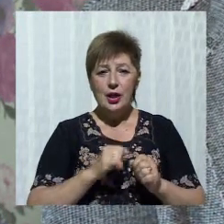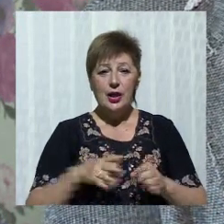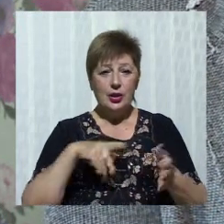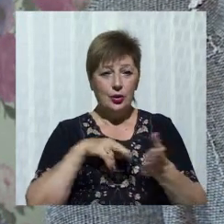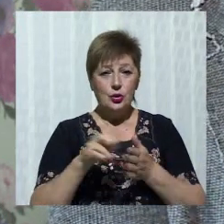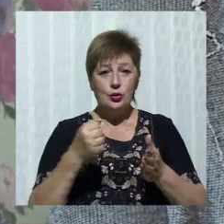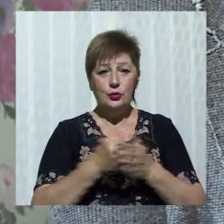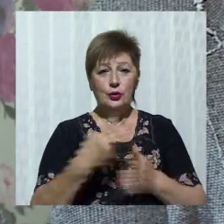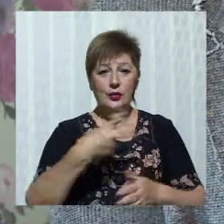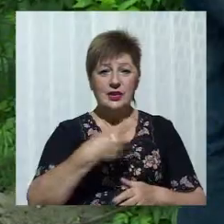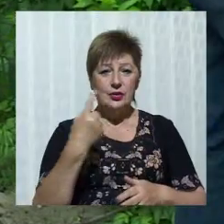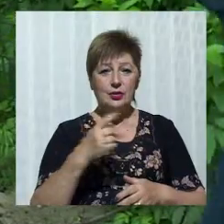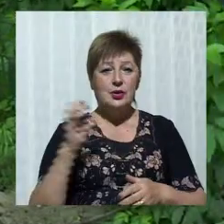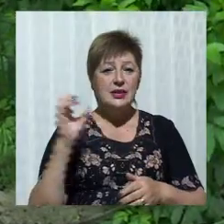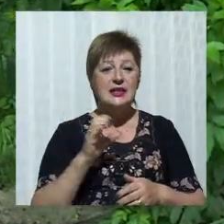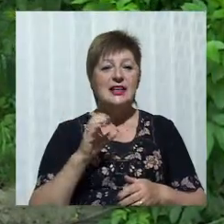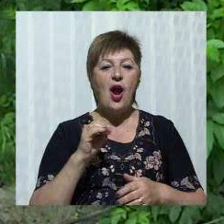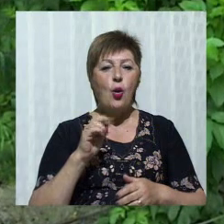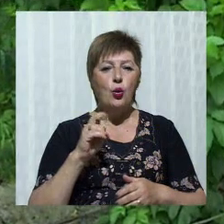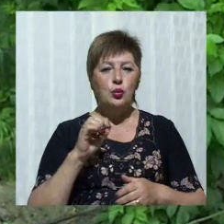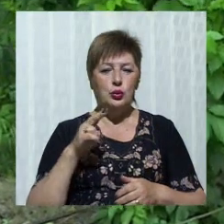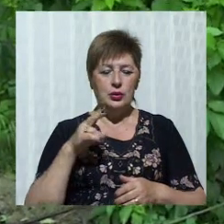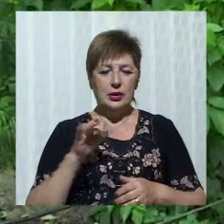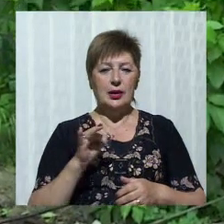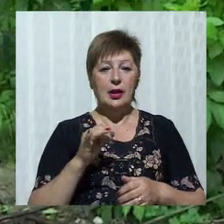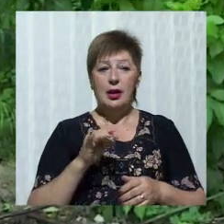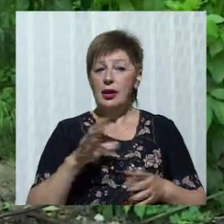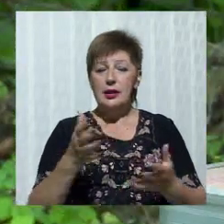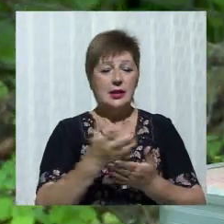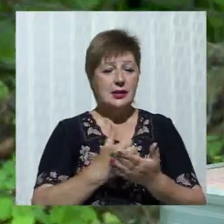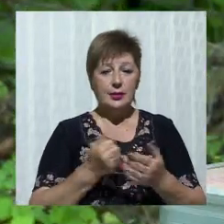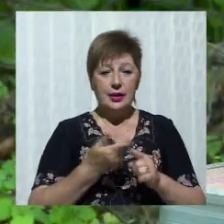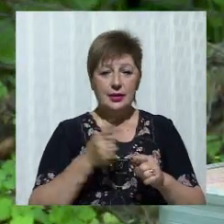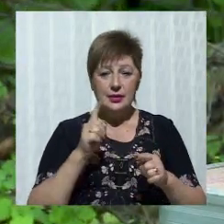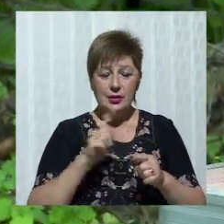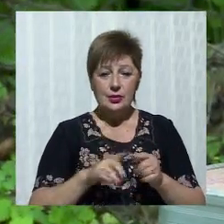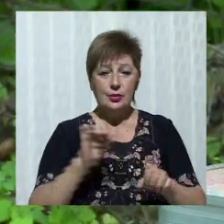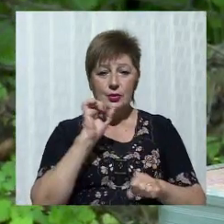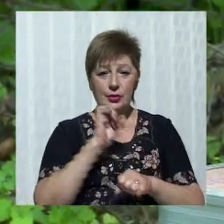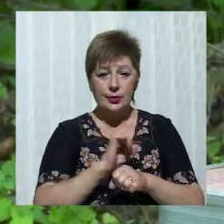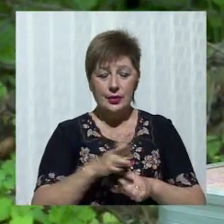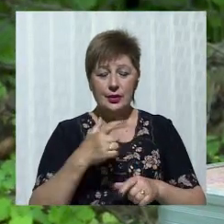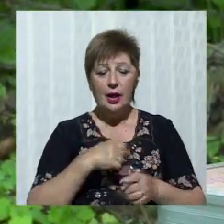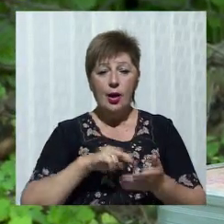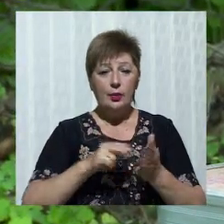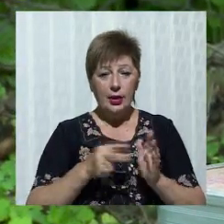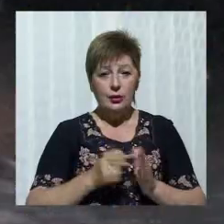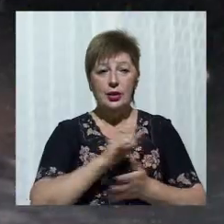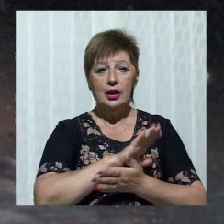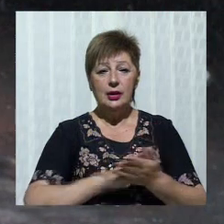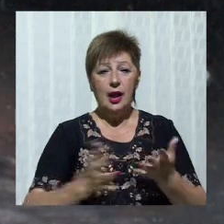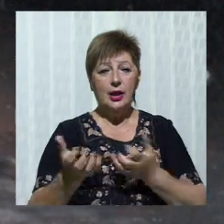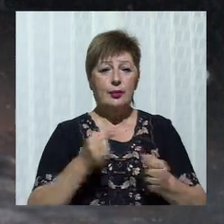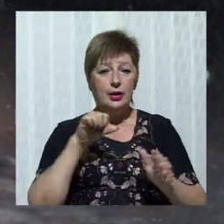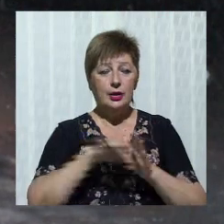секунди. Микола Хоменко говорить, що не збирається на цьому зупинятися. Художник планує і надалі брати участь у конкурсах, а у жовтні